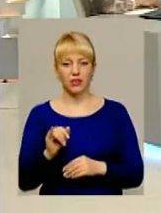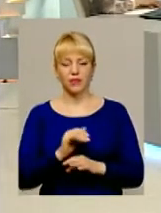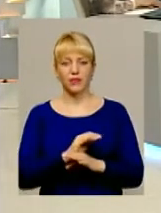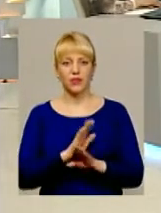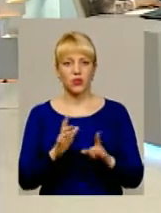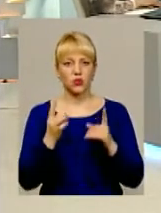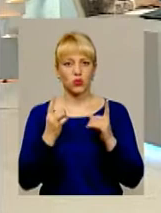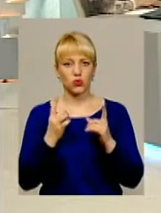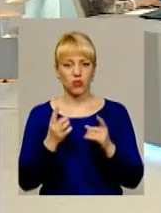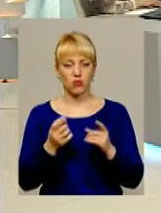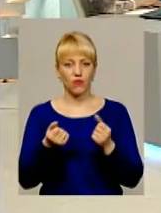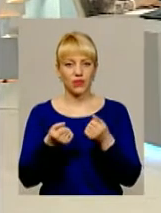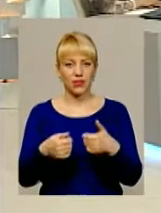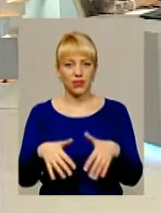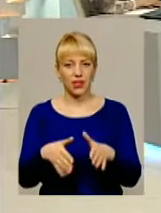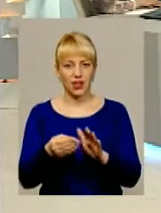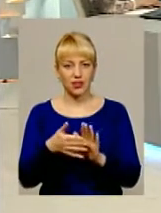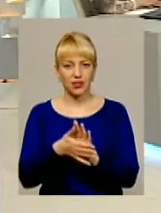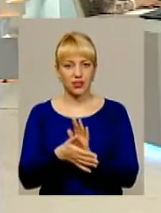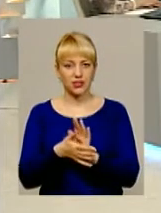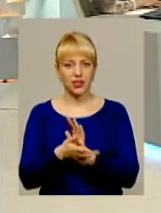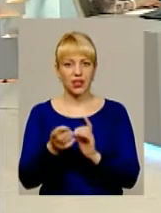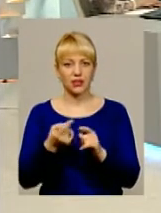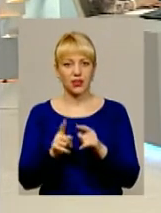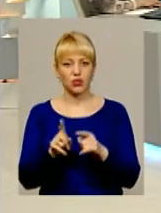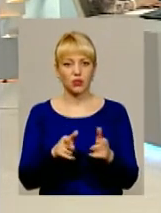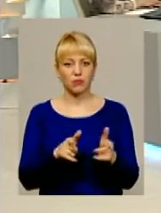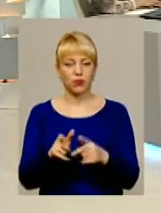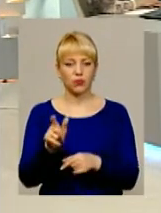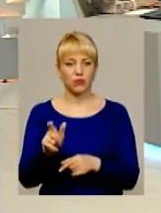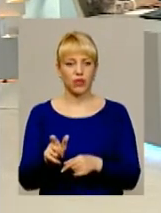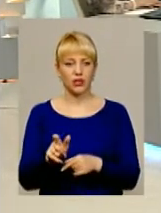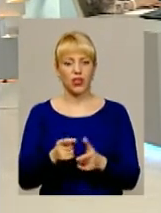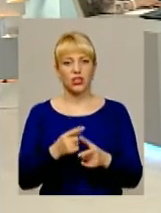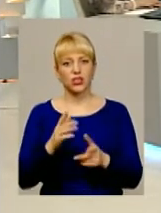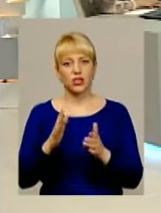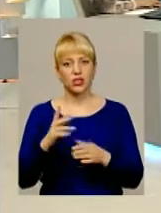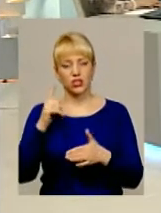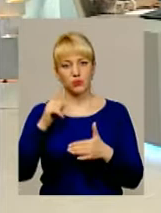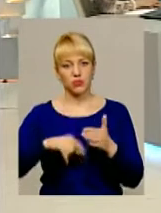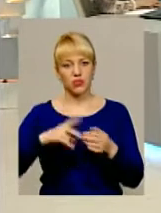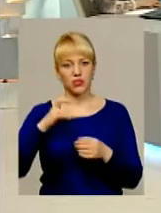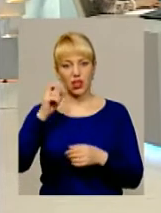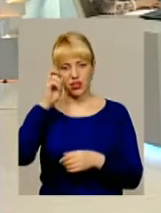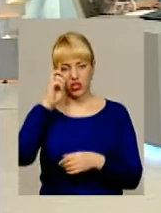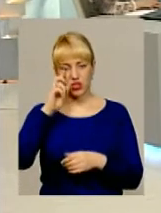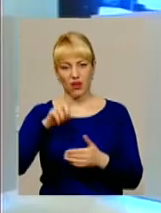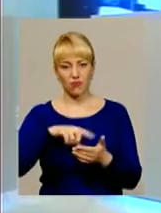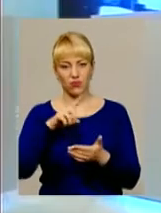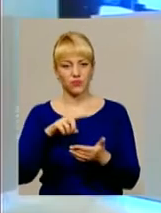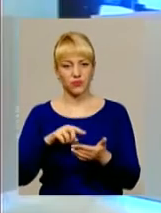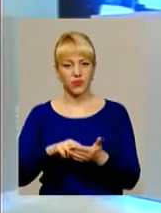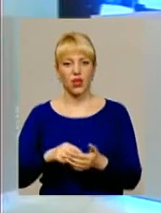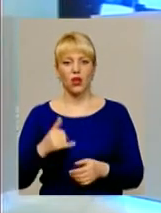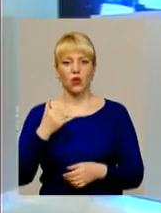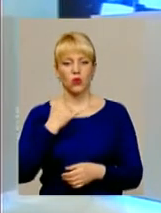суттєво втратитись на те, аби його підготувати? Чи лише чекати, лише сподіватися на державу? У